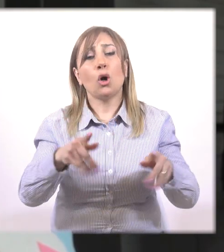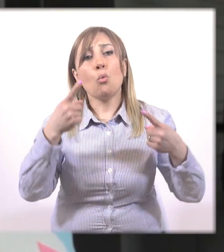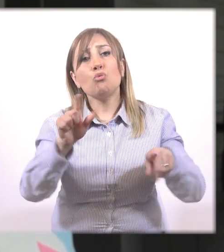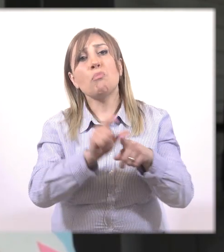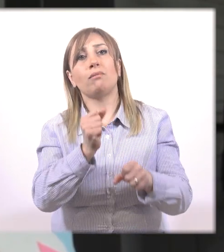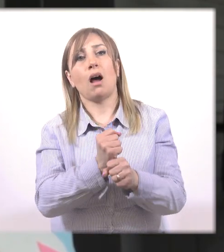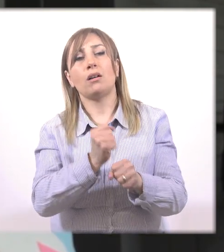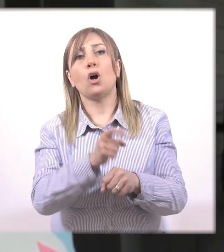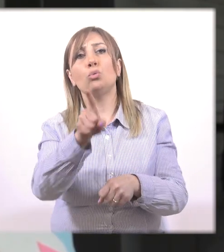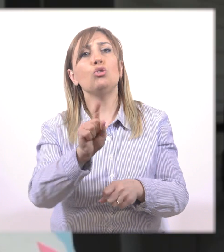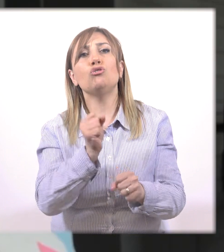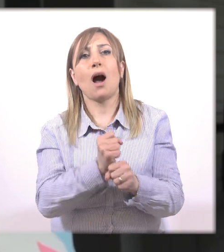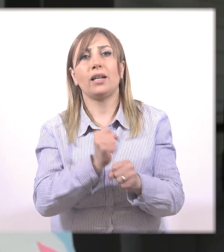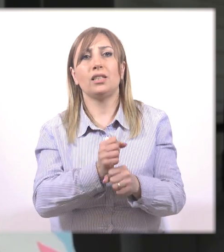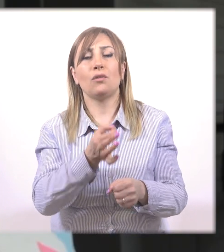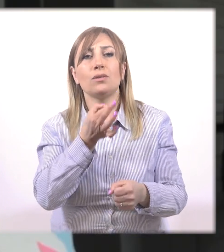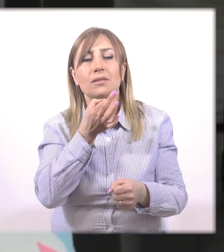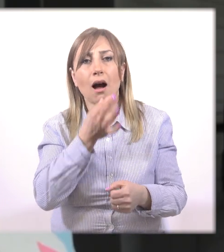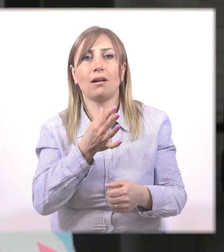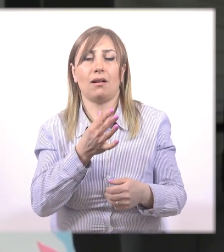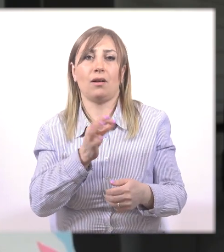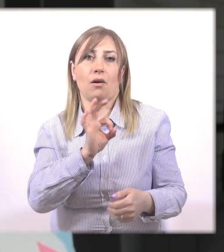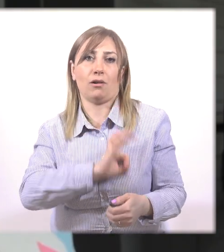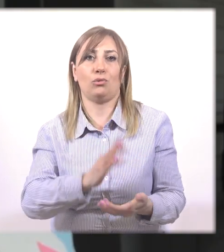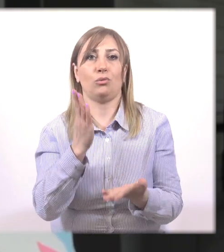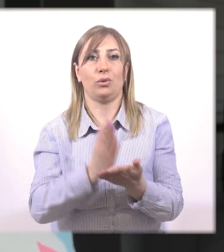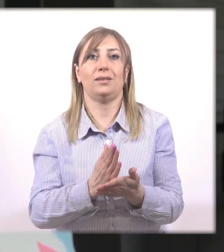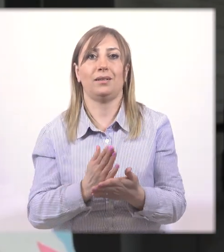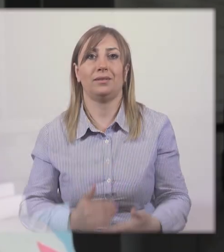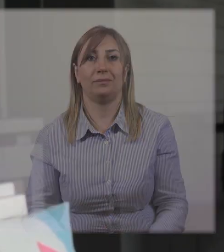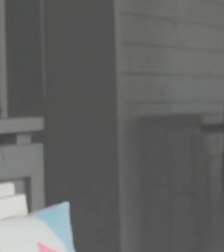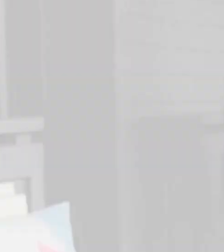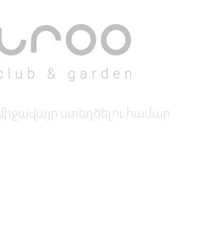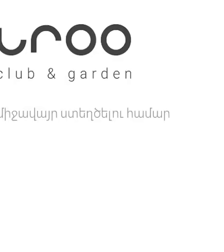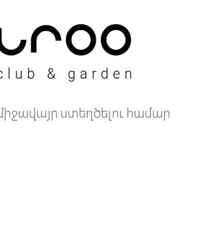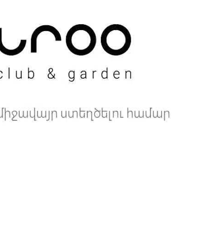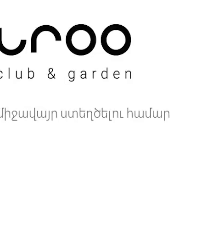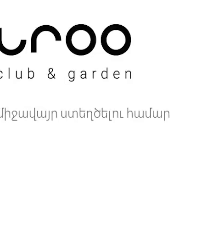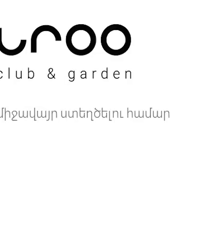փոխարենք գիրառել որև այլ ընտրանք։ Ինչ հարեցիք, որ հասակցանկալի արդյունքի։